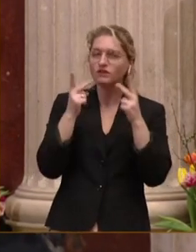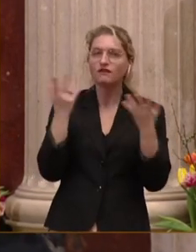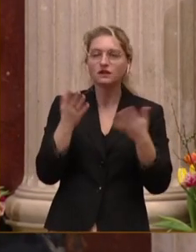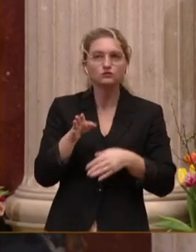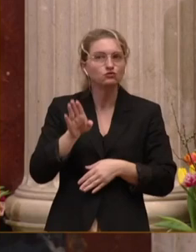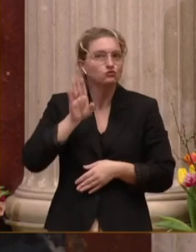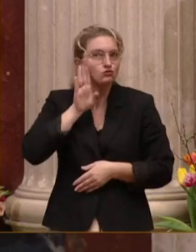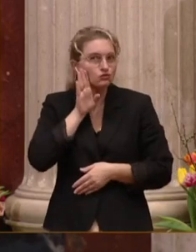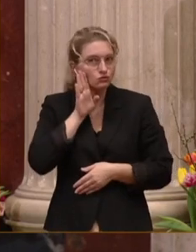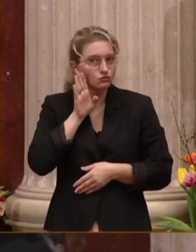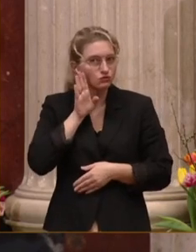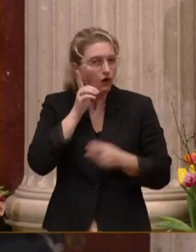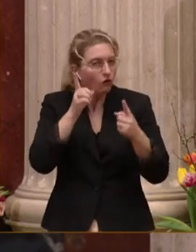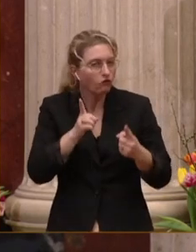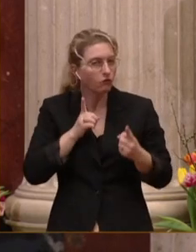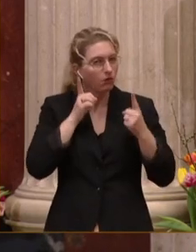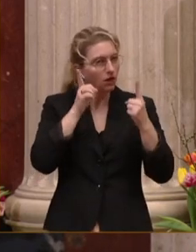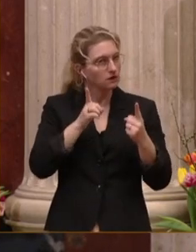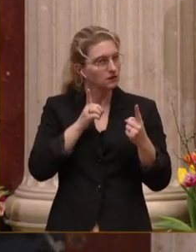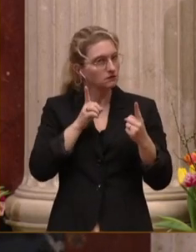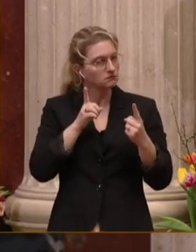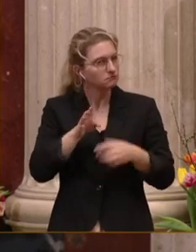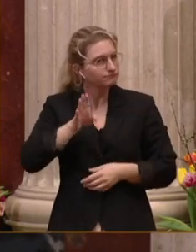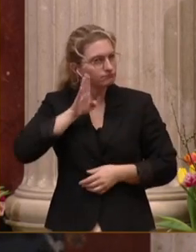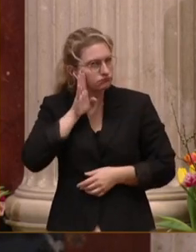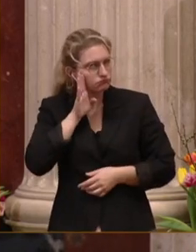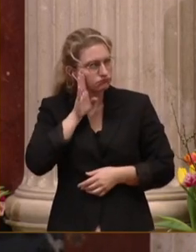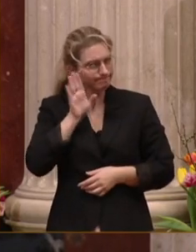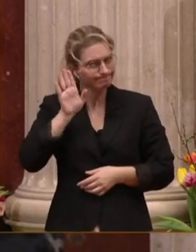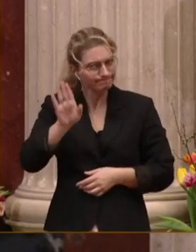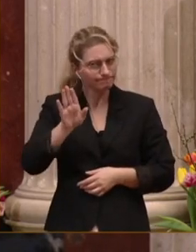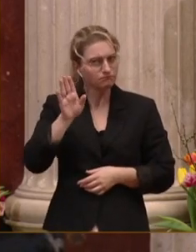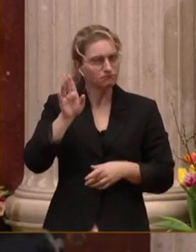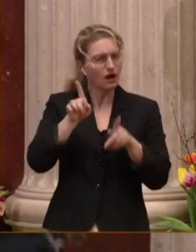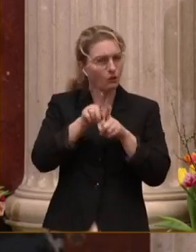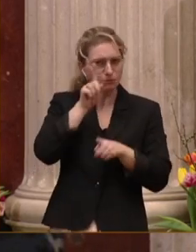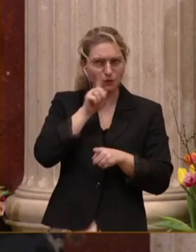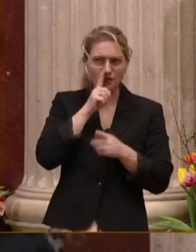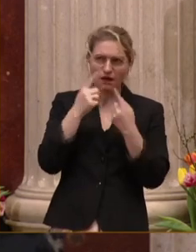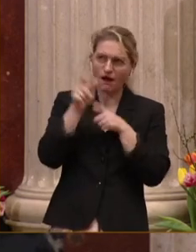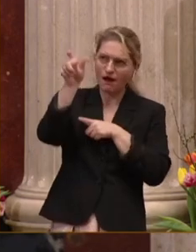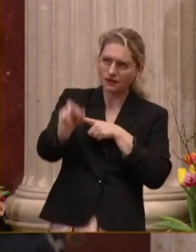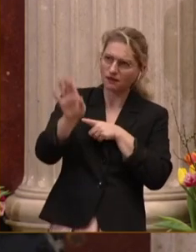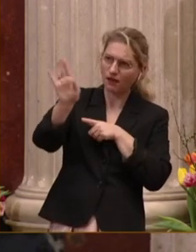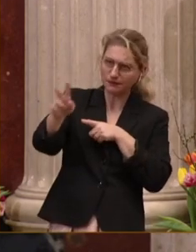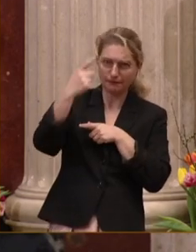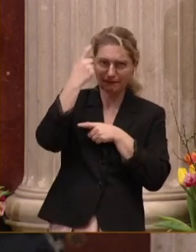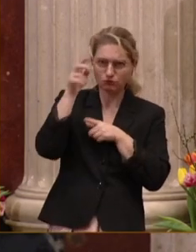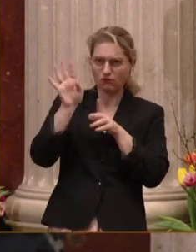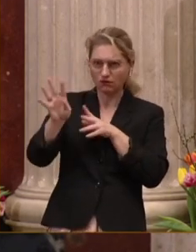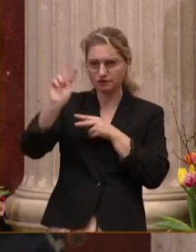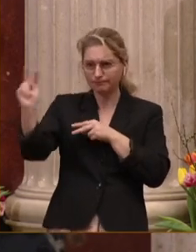das aufmerksame Zuhören und um den Versuch, die Welt auch aus den Augen des Anderen zu sehen, ohne